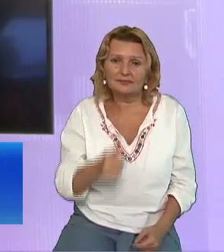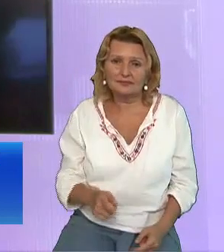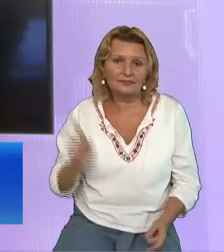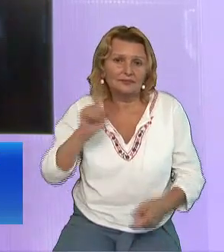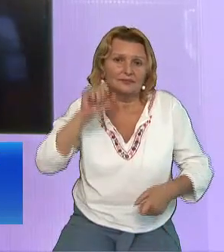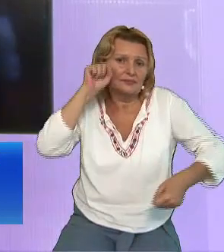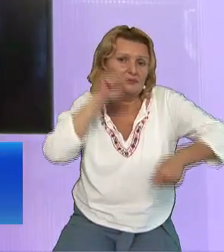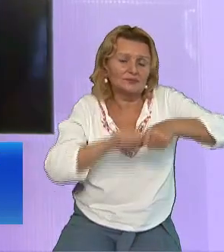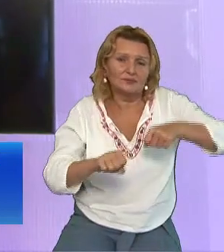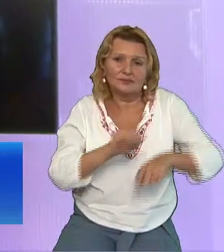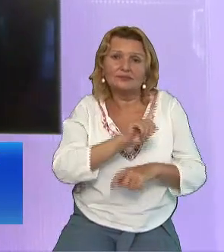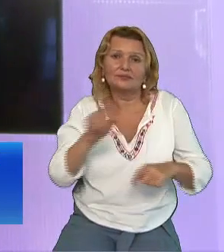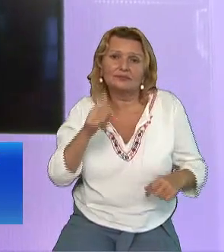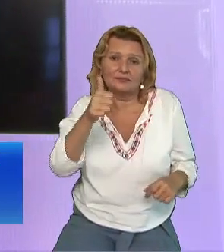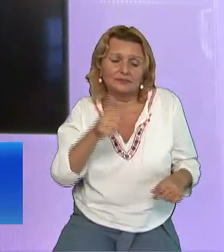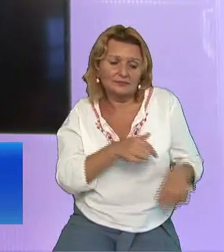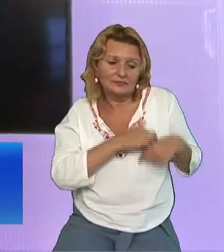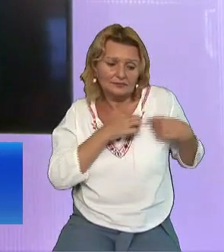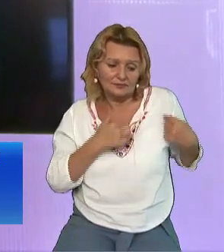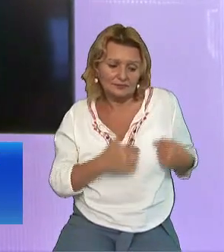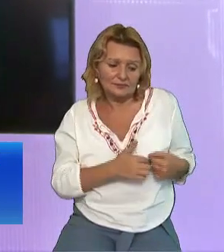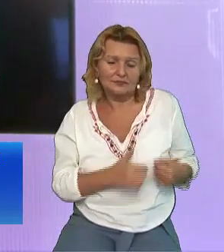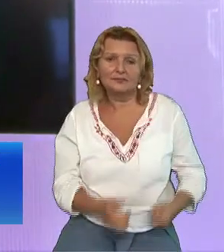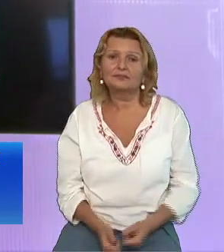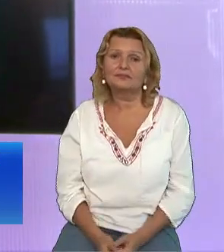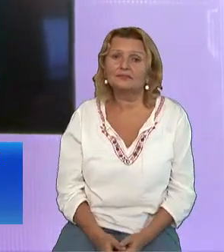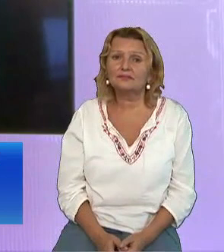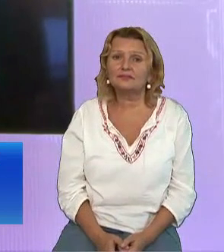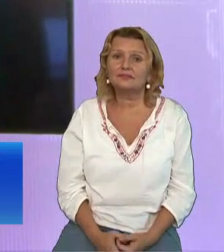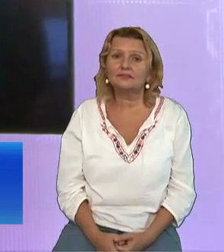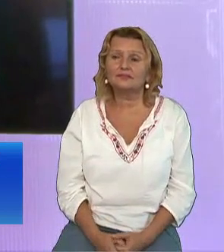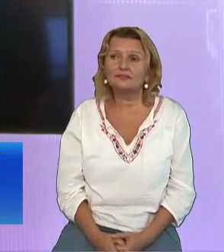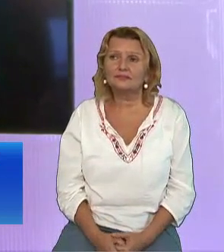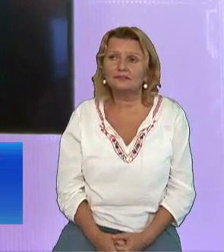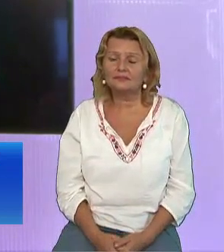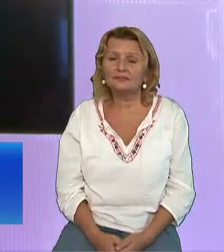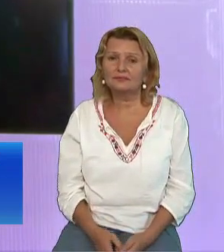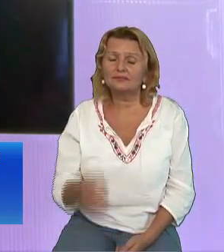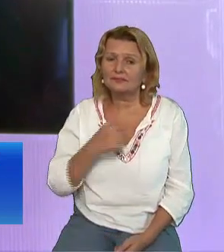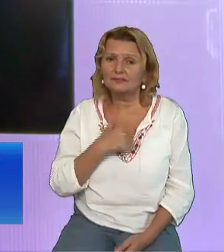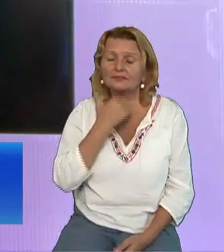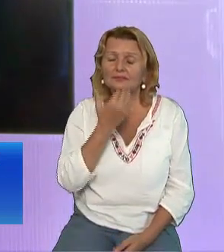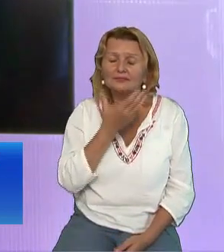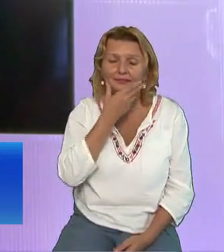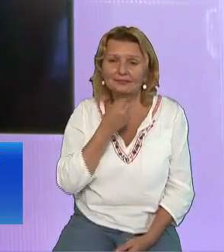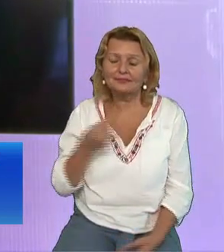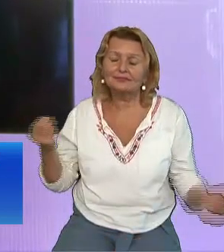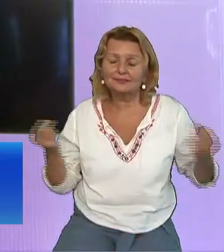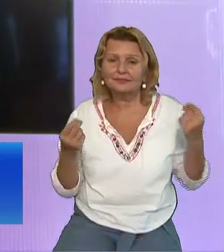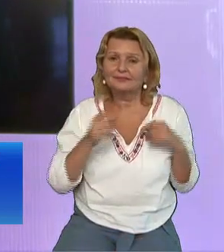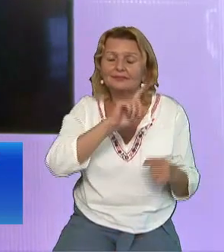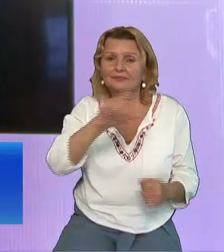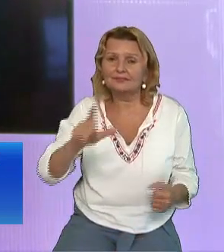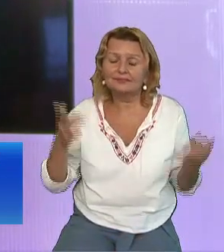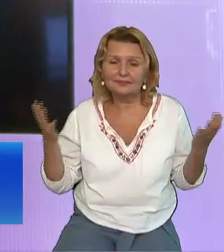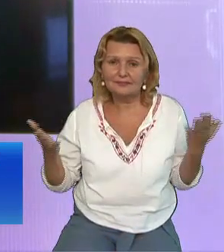Am parcurs împreună programul Numai Hristos Și vă mulțumesc tuturor celor care n-ați rătat nici măcar o prelegere A fost un drum